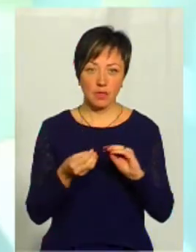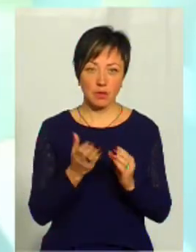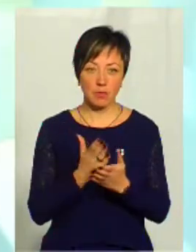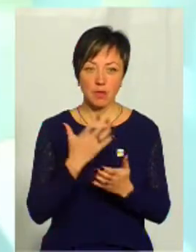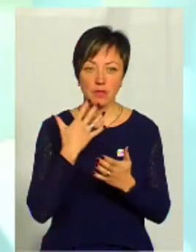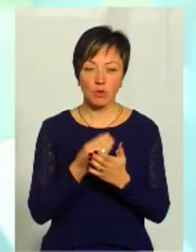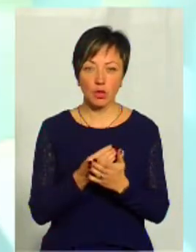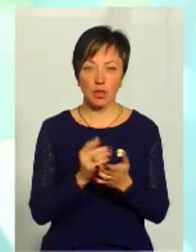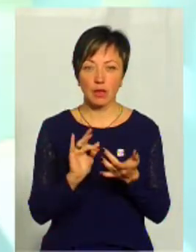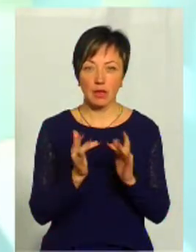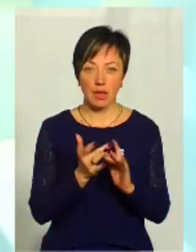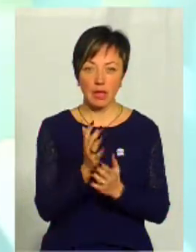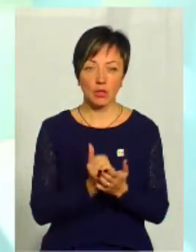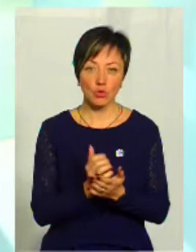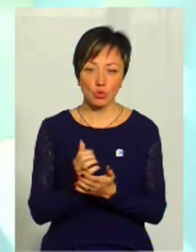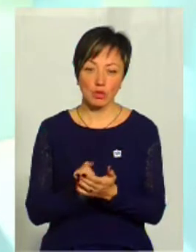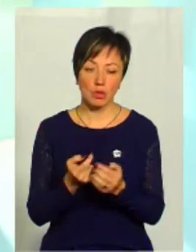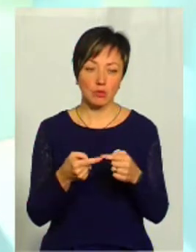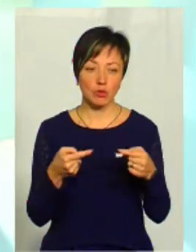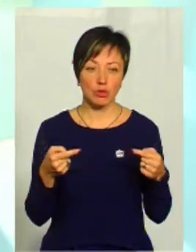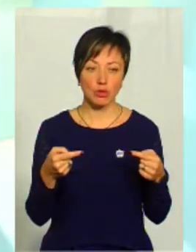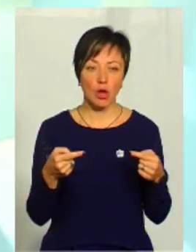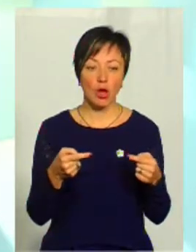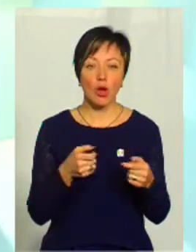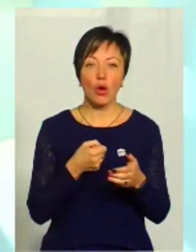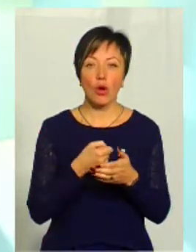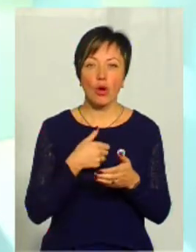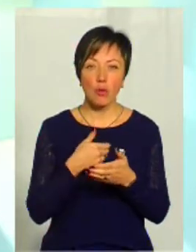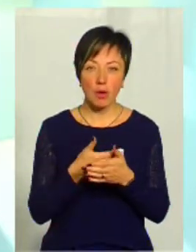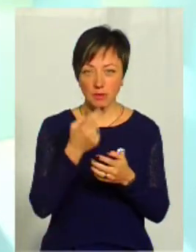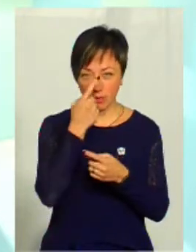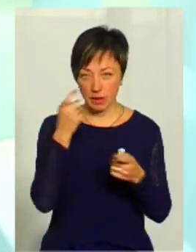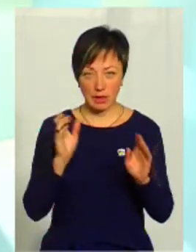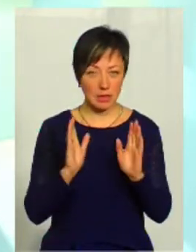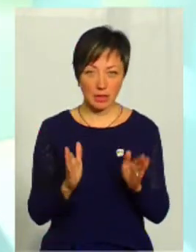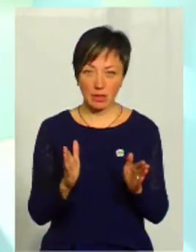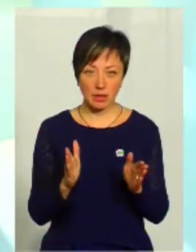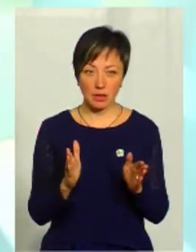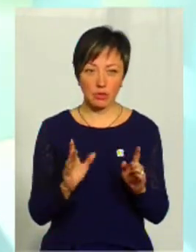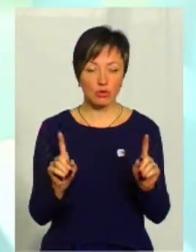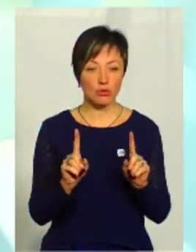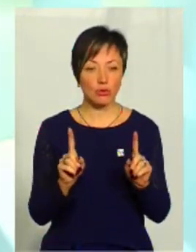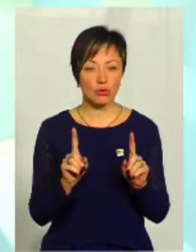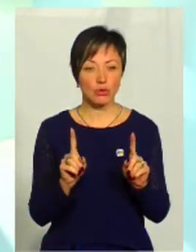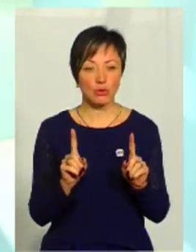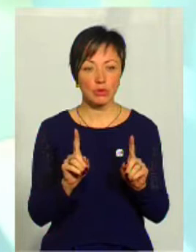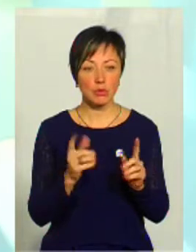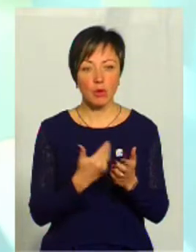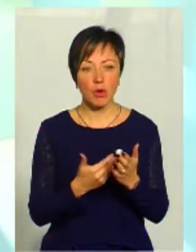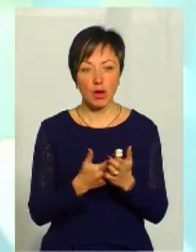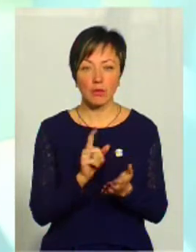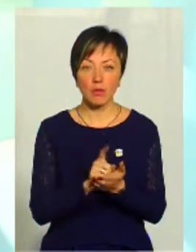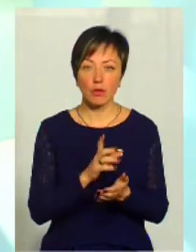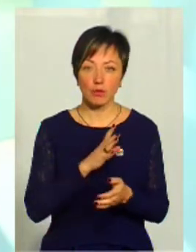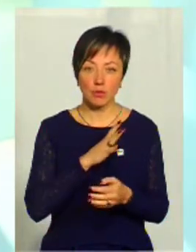мати якісь свої інтернет-ресурси, чи ще, щоб було до громадськості воно доведені. Не тільки брати якісь потреби,